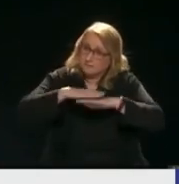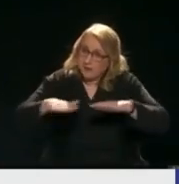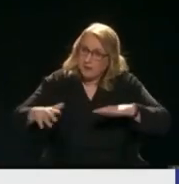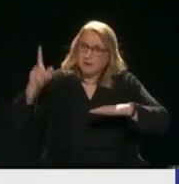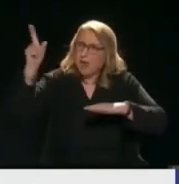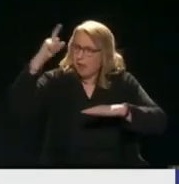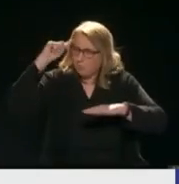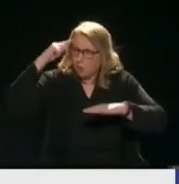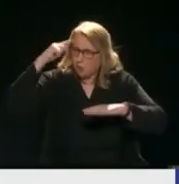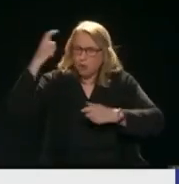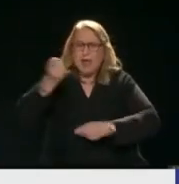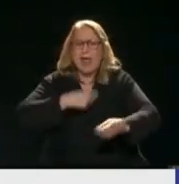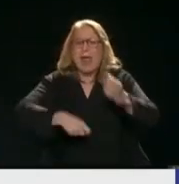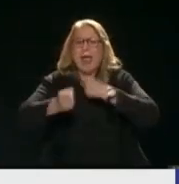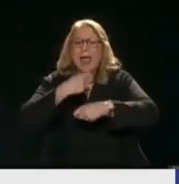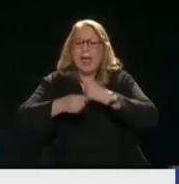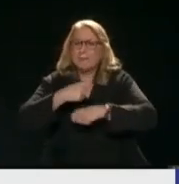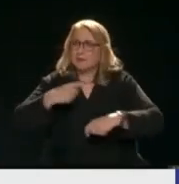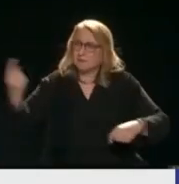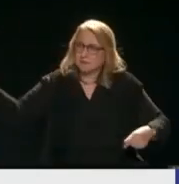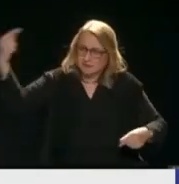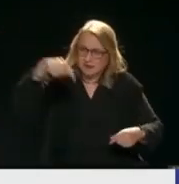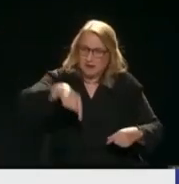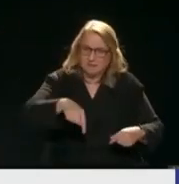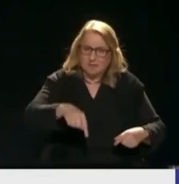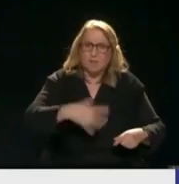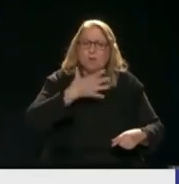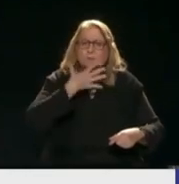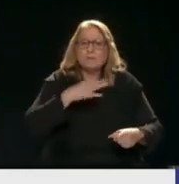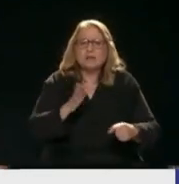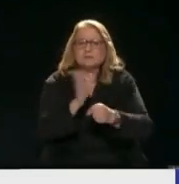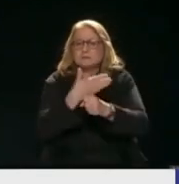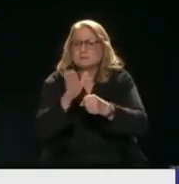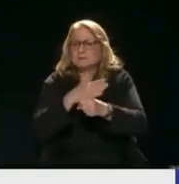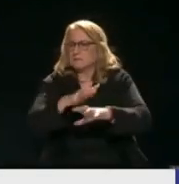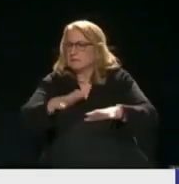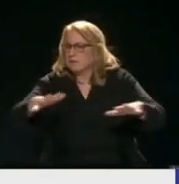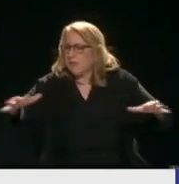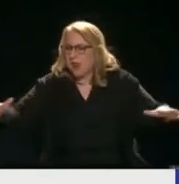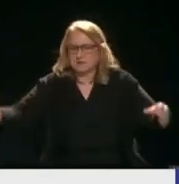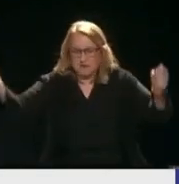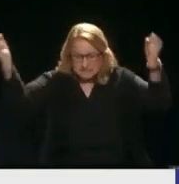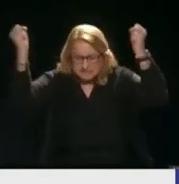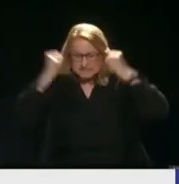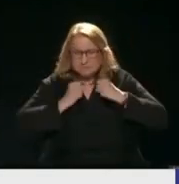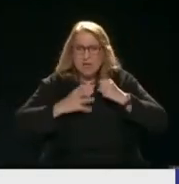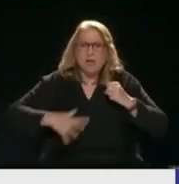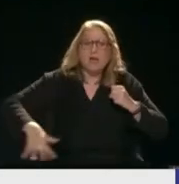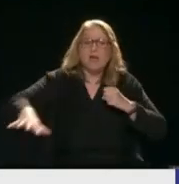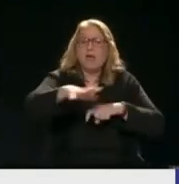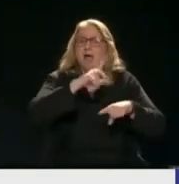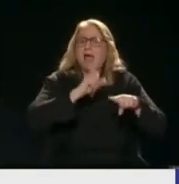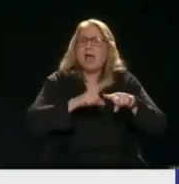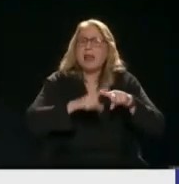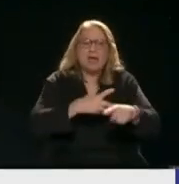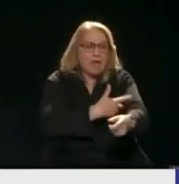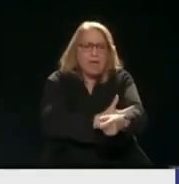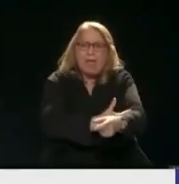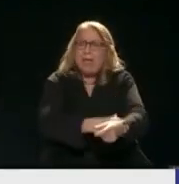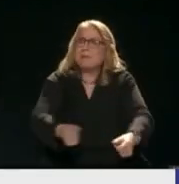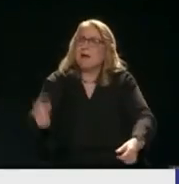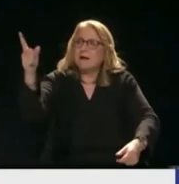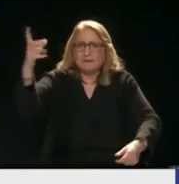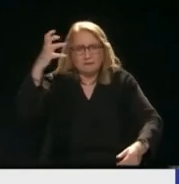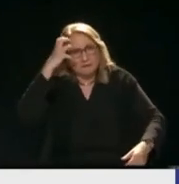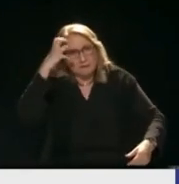δίθεν και τάχανε επιχειρηματίας Να ρουφάει με το καλαμάκι Να μου διαλύει τη θάλασσα Και τελικά εγώ τι θα βγάζω Δεν σας κάνει εντύπωση Η Νιγηρία είναι ο